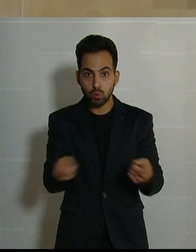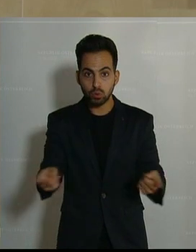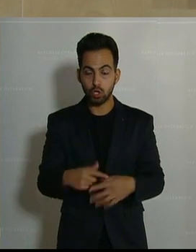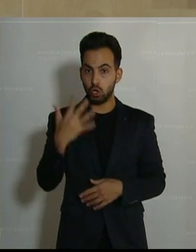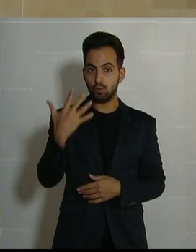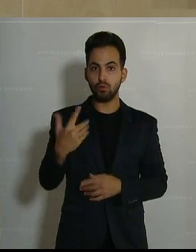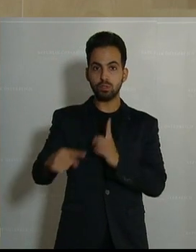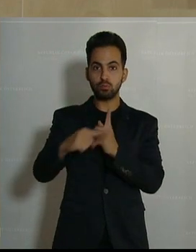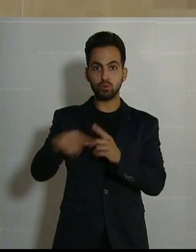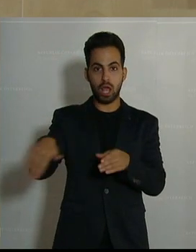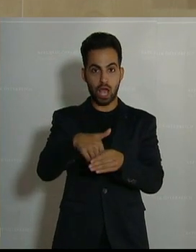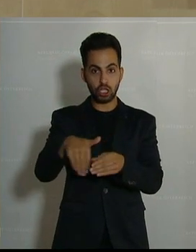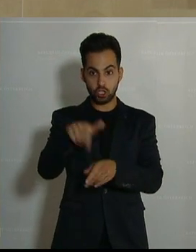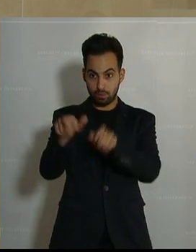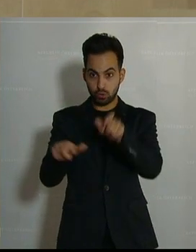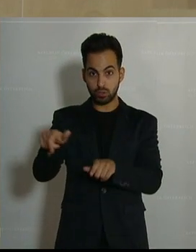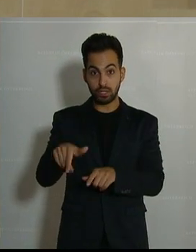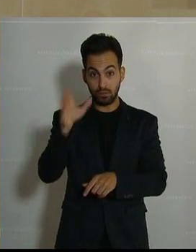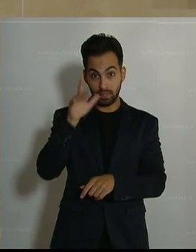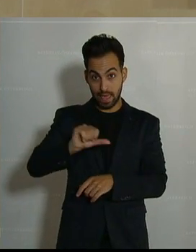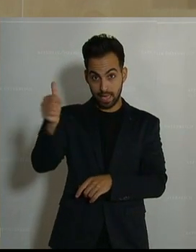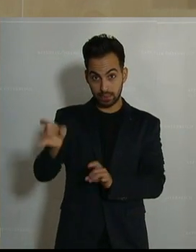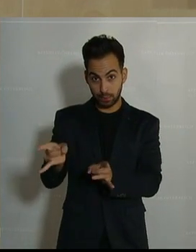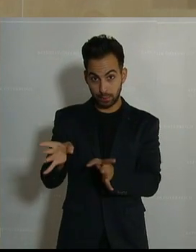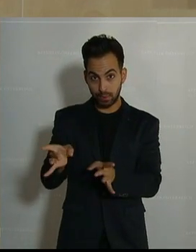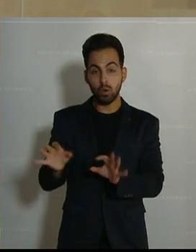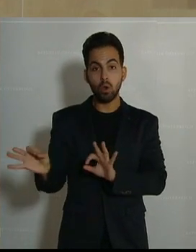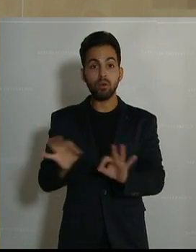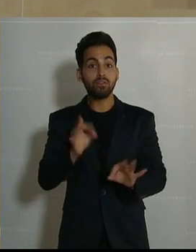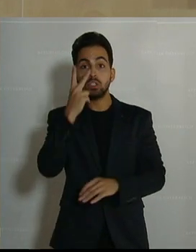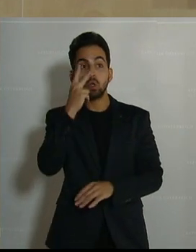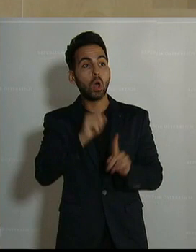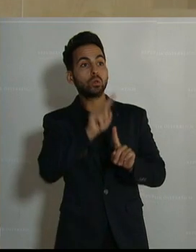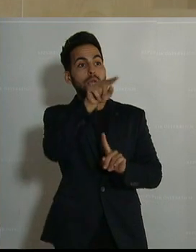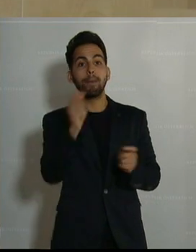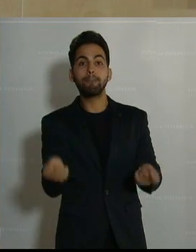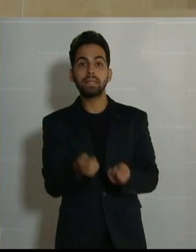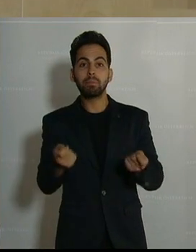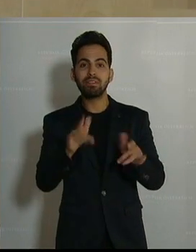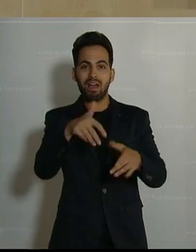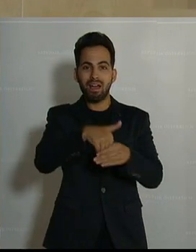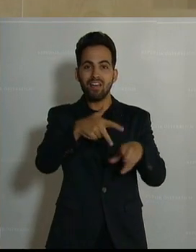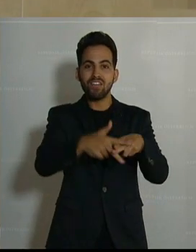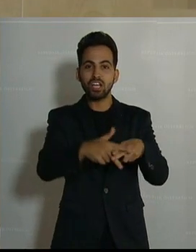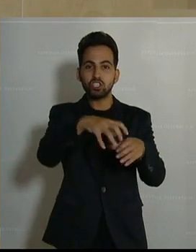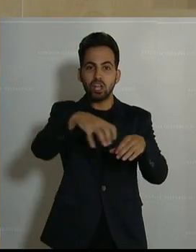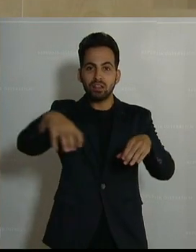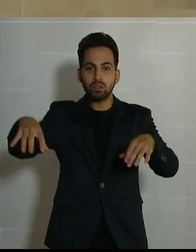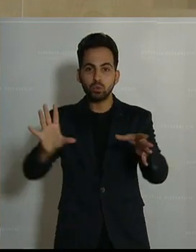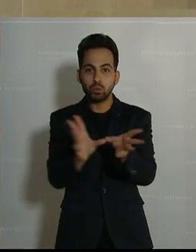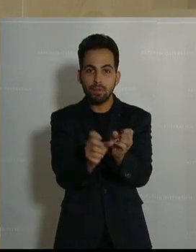plus Angestellten mit Behinderung die Ersten sein, die gehen werden? Wie wird es mit den Betrieben weitergehen, die mit diversen Werkstätten zusammenarbeiten?